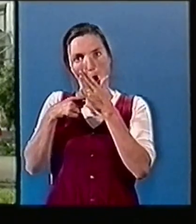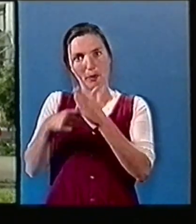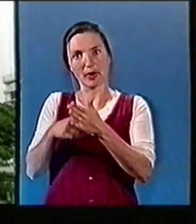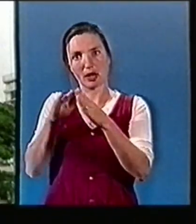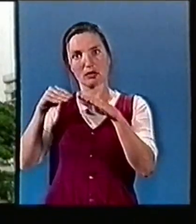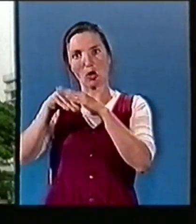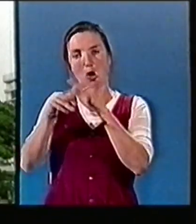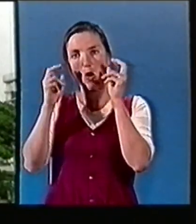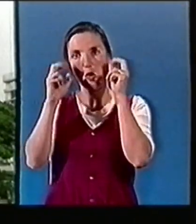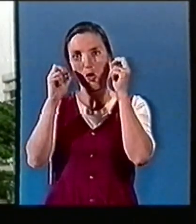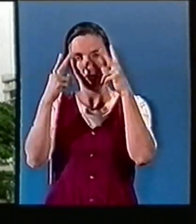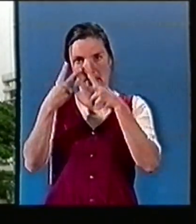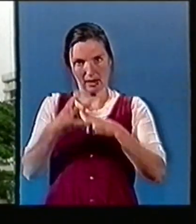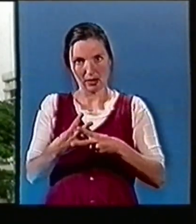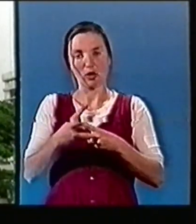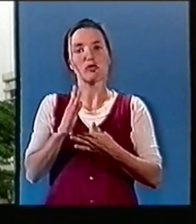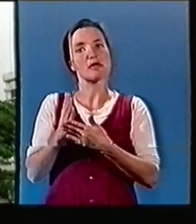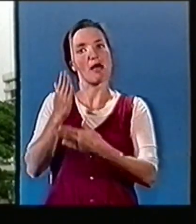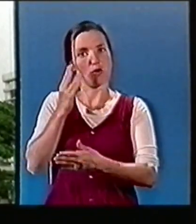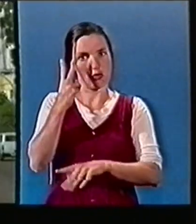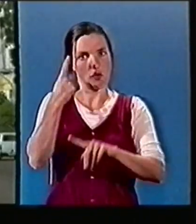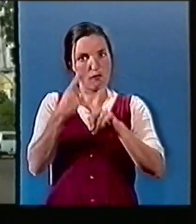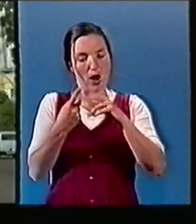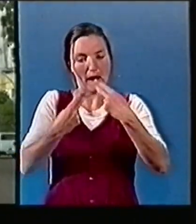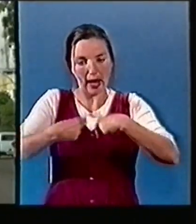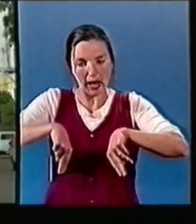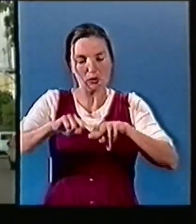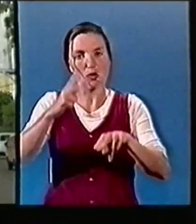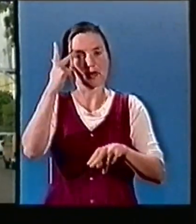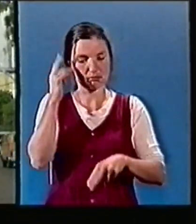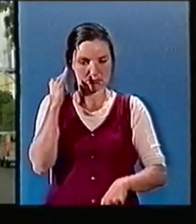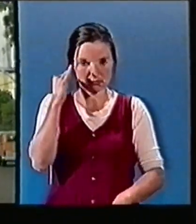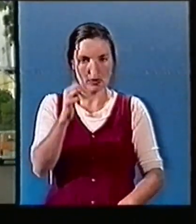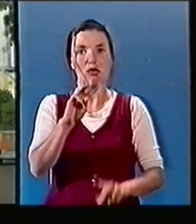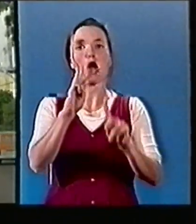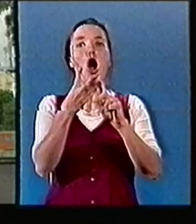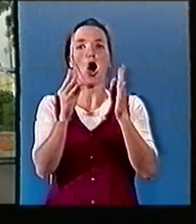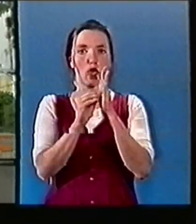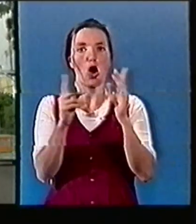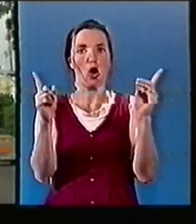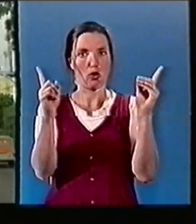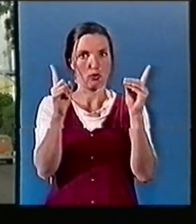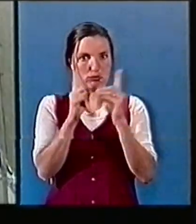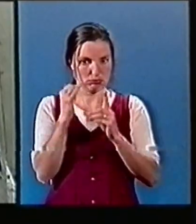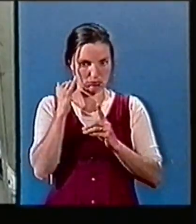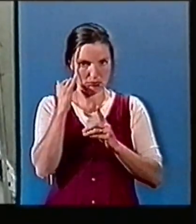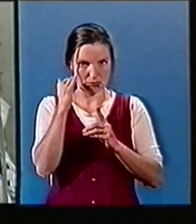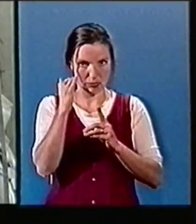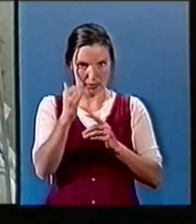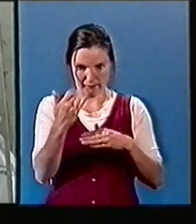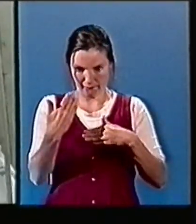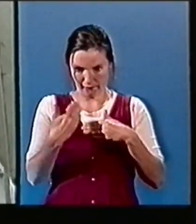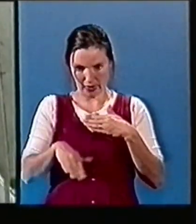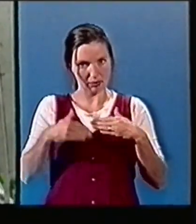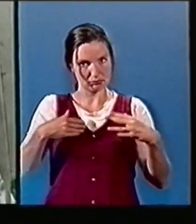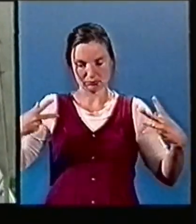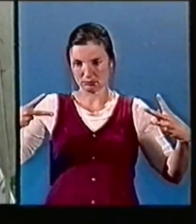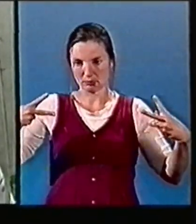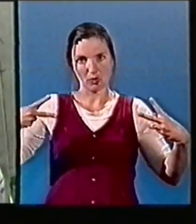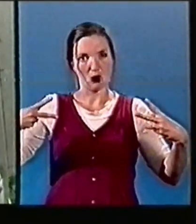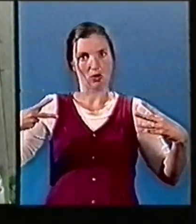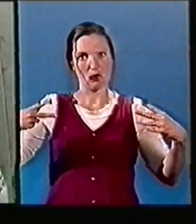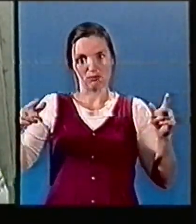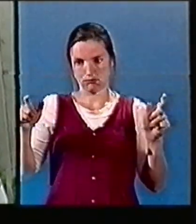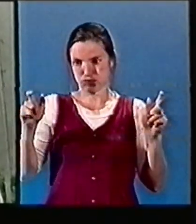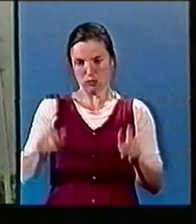dont deux réunions techniques avec les autorités congolaises, le blocage semble complet. En effet, il n'y a pas d'accord ni sur la durée de la